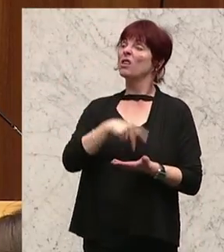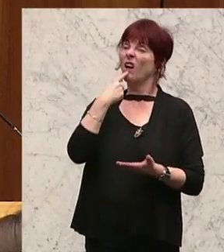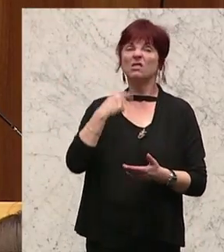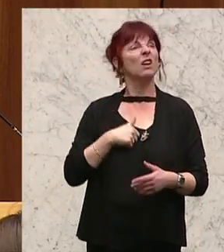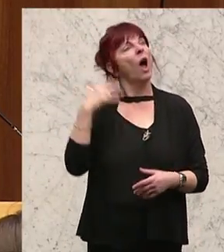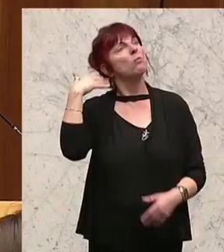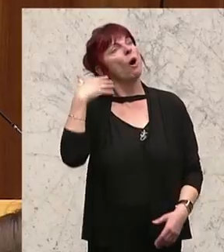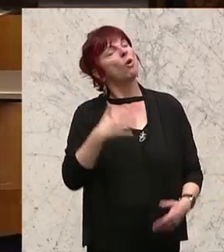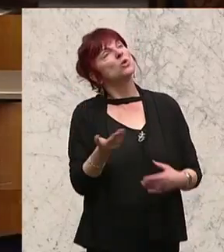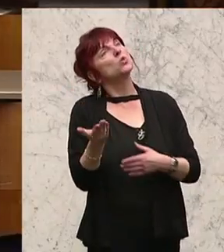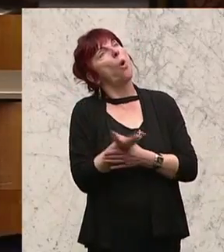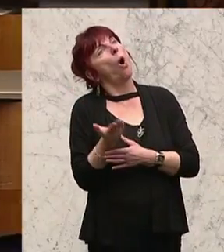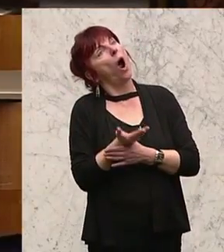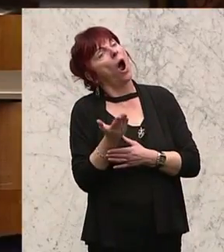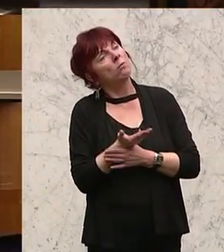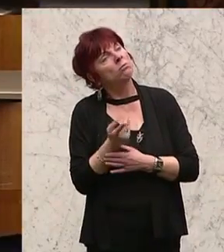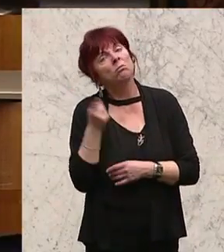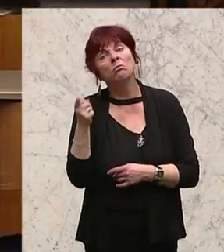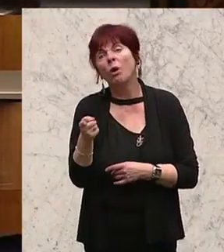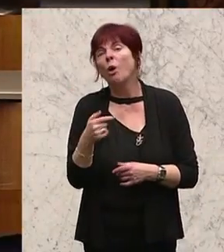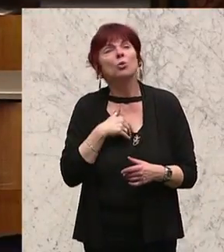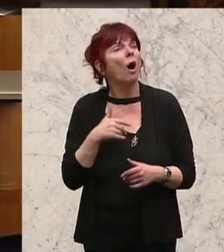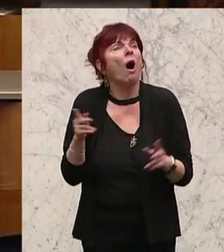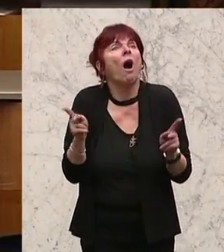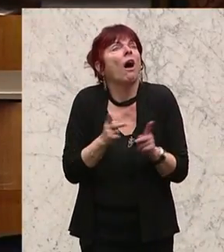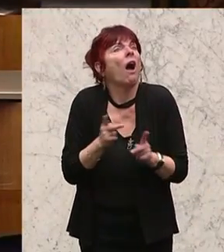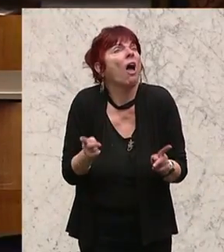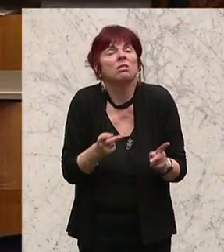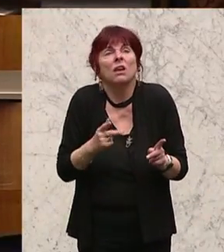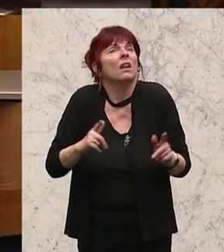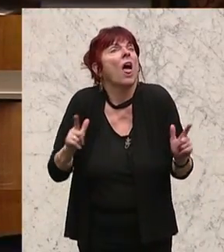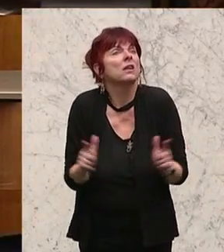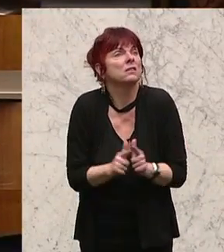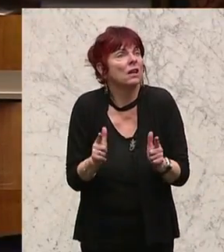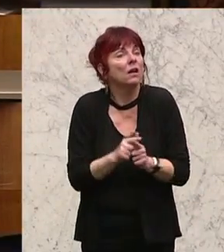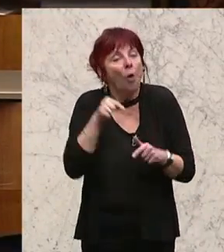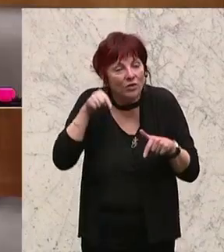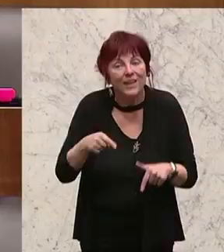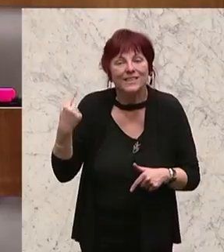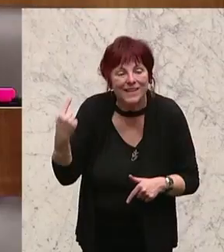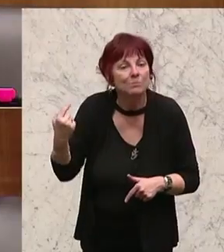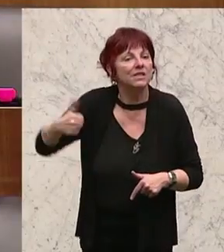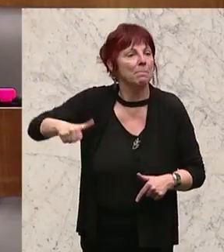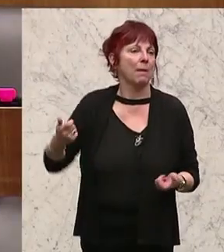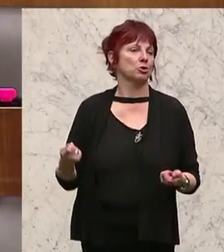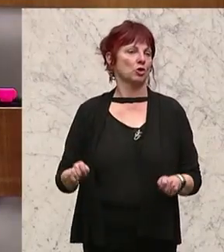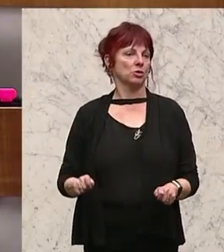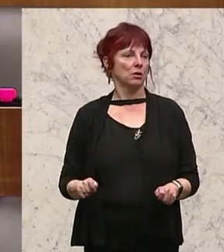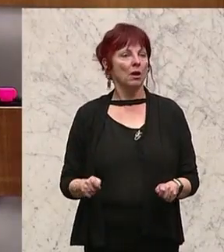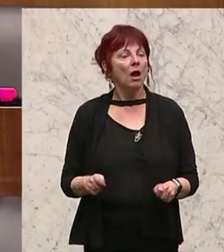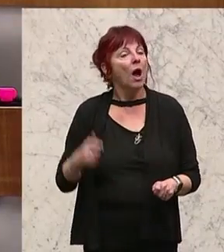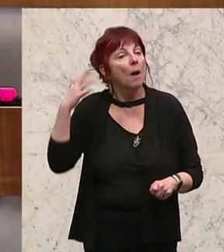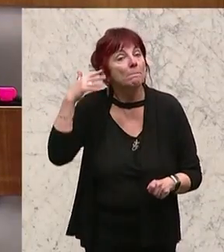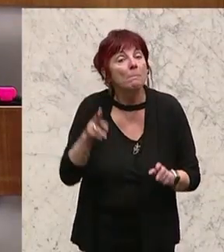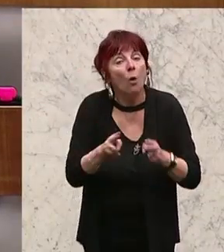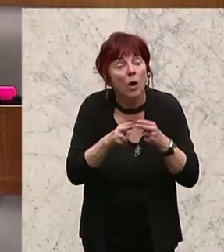hier herinnen im Parlament sitzt und diese Erhöhungen beschließt. Hier wird das beschlossen. Beschlossen hat die ÖVP, der Bauernbund, die Erhöhung